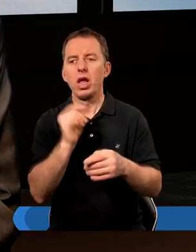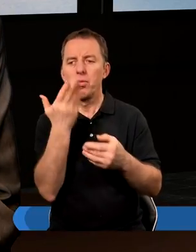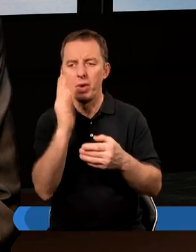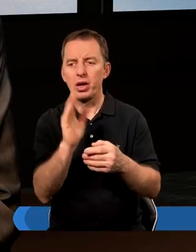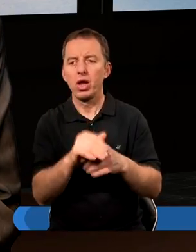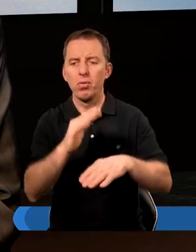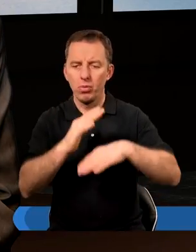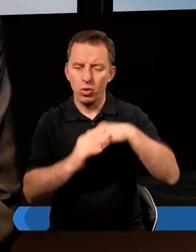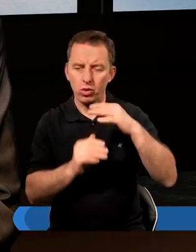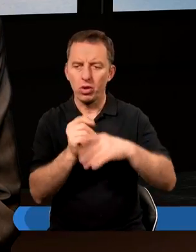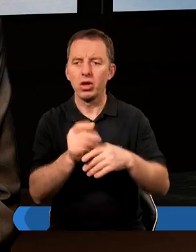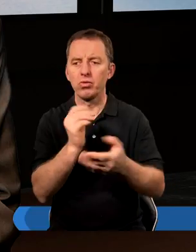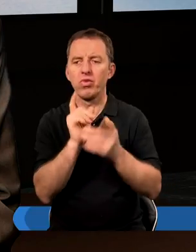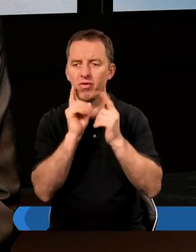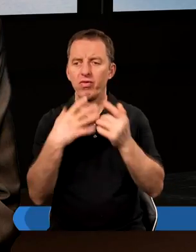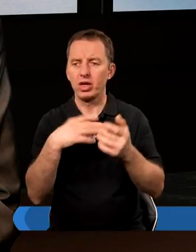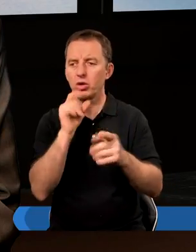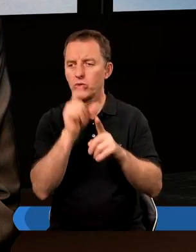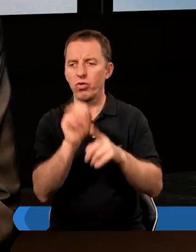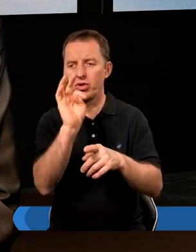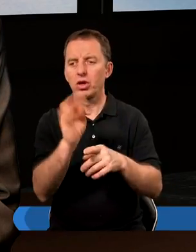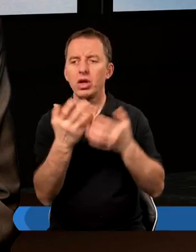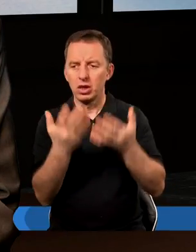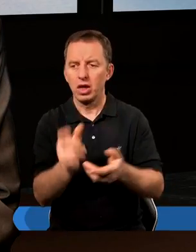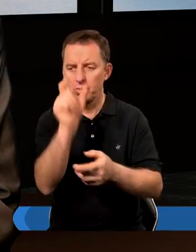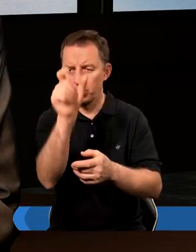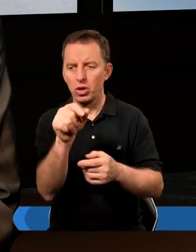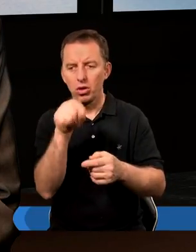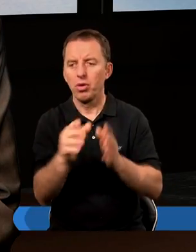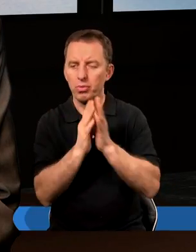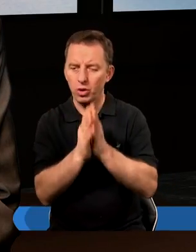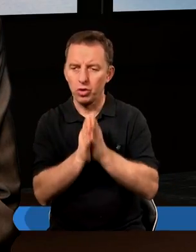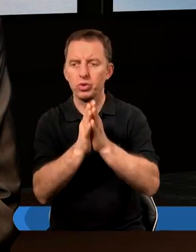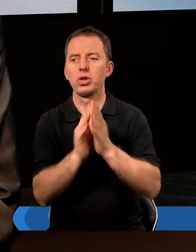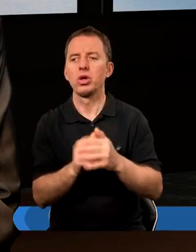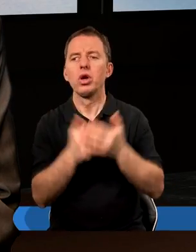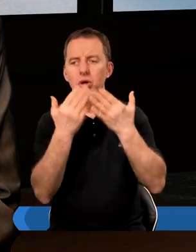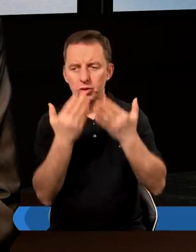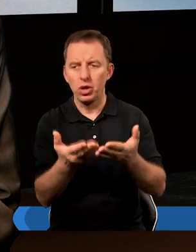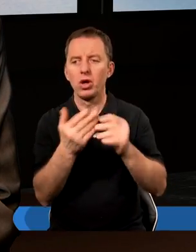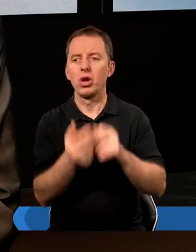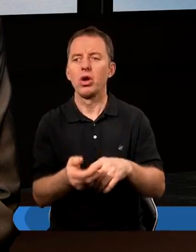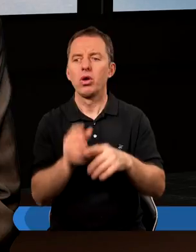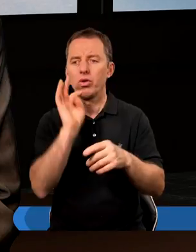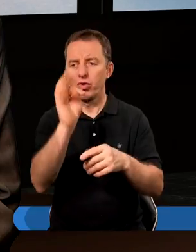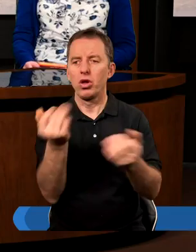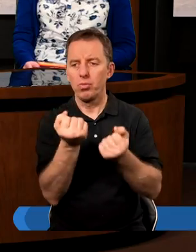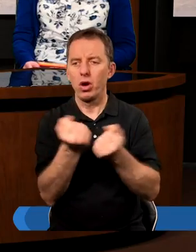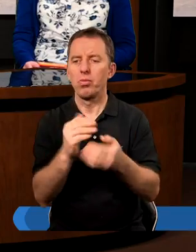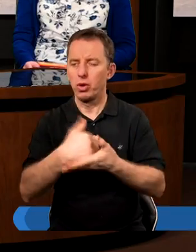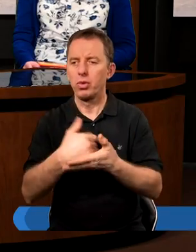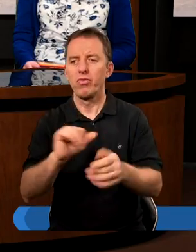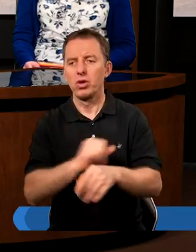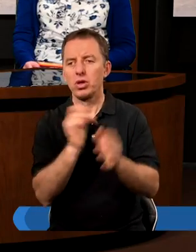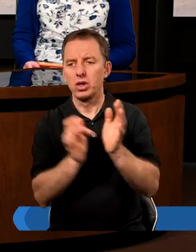te najbardziej budujące wartości z tego studium. Chcemy Cię o to prosić. Dziękujemy z góry za Twoją pomoc przez